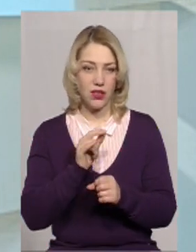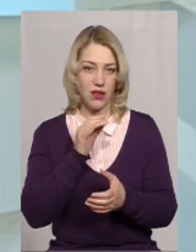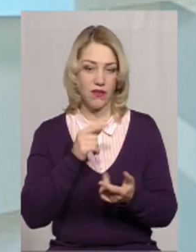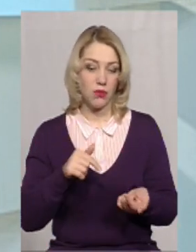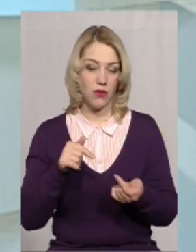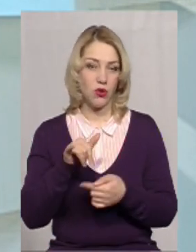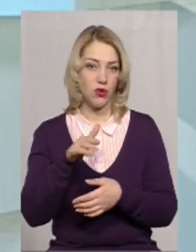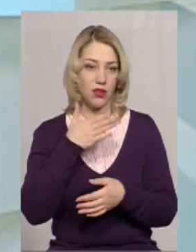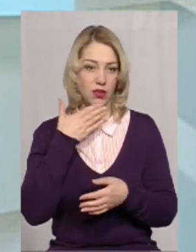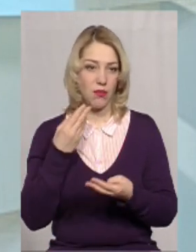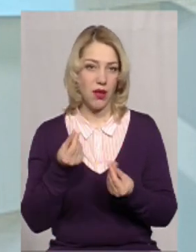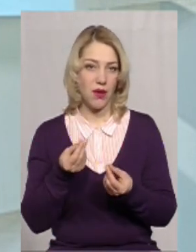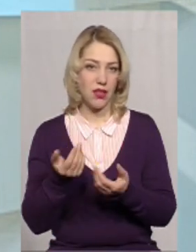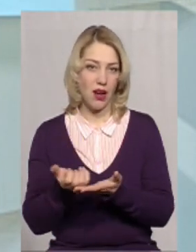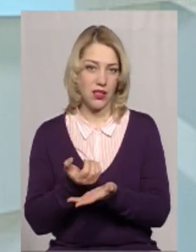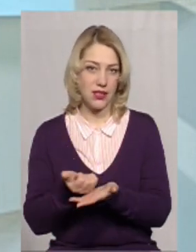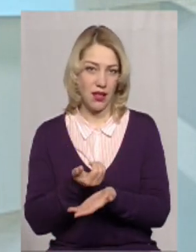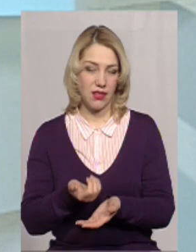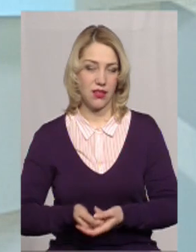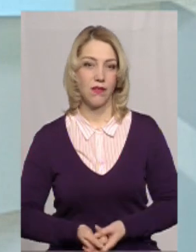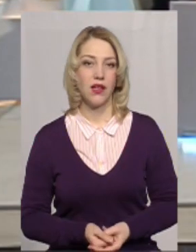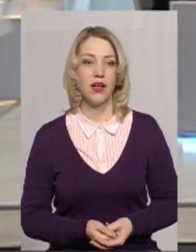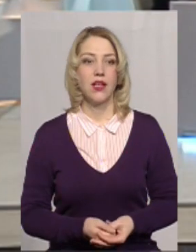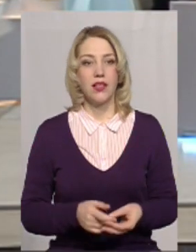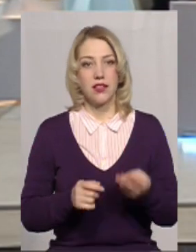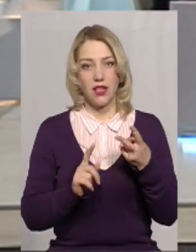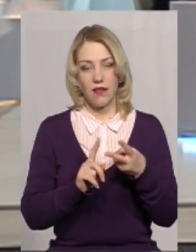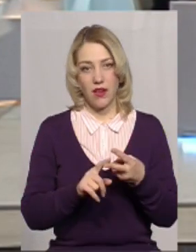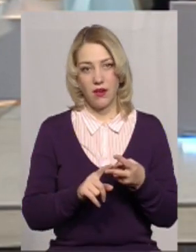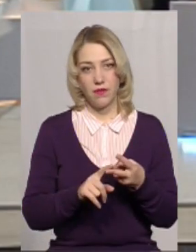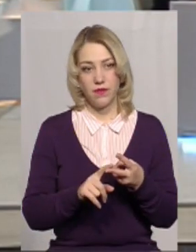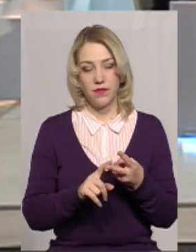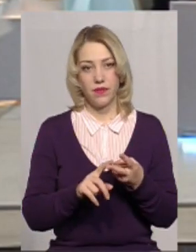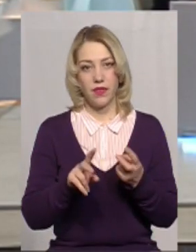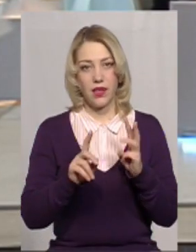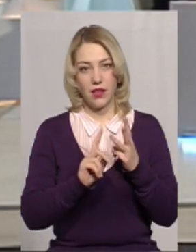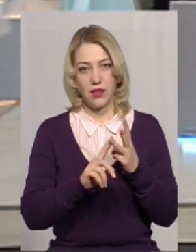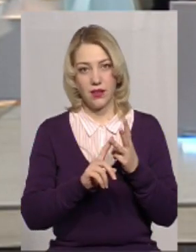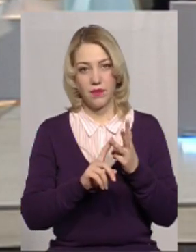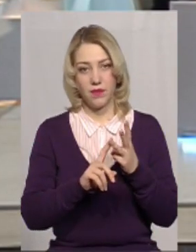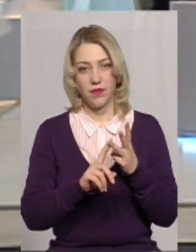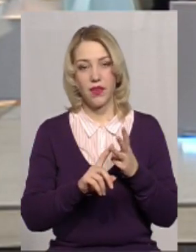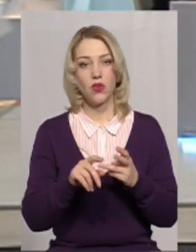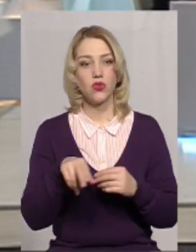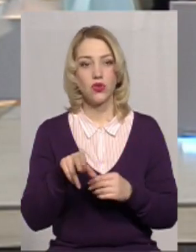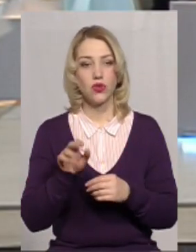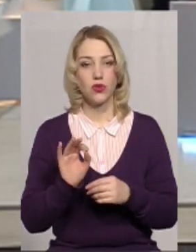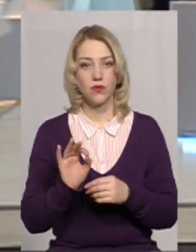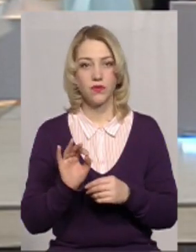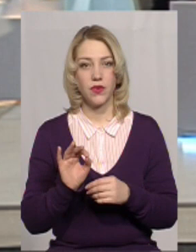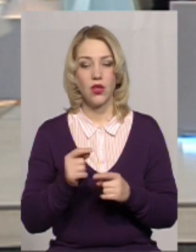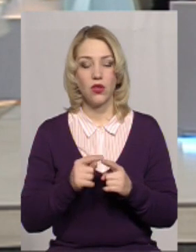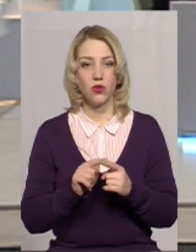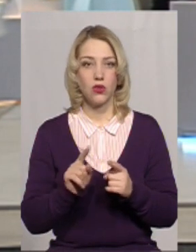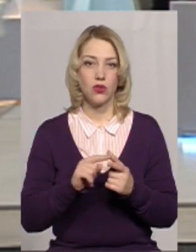відповідно в них немає певних матеріальних статків. Це два. І третє. Щодо